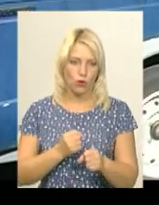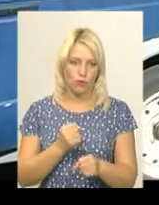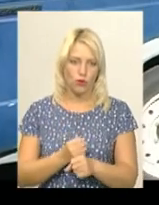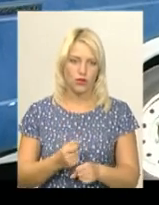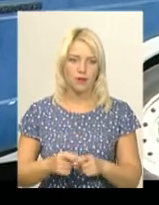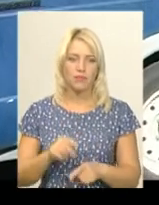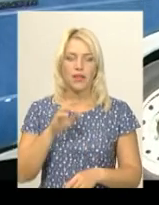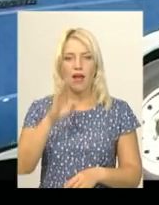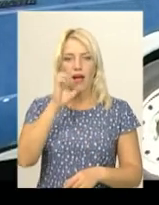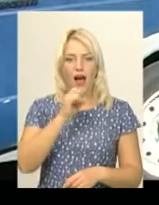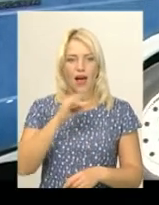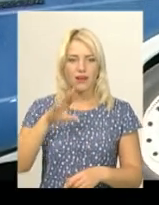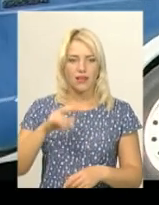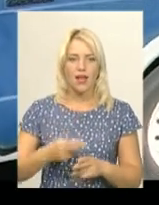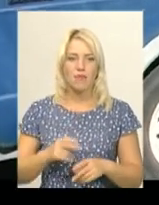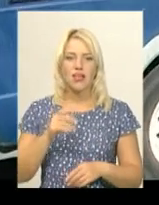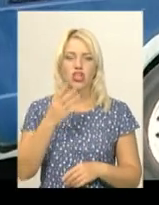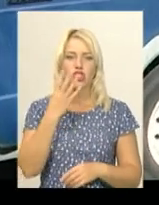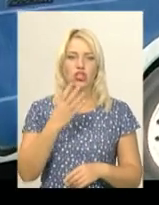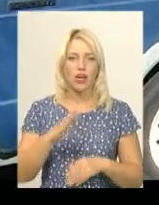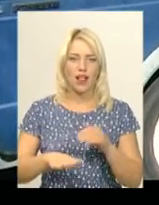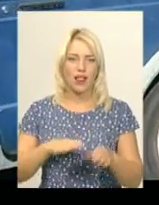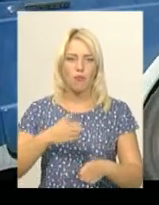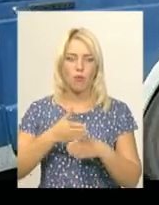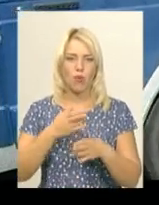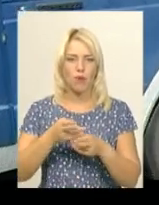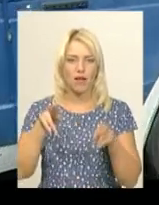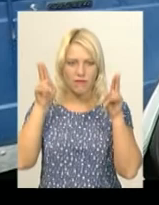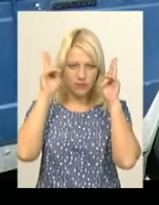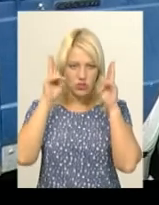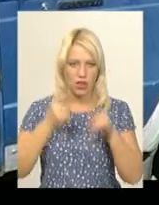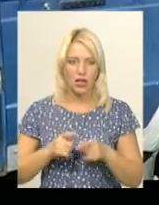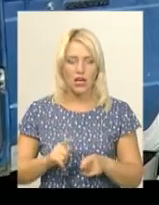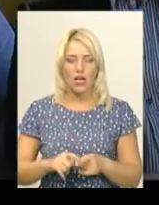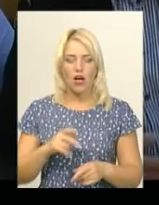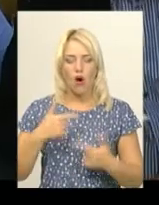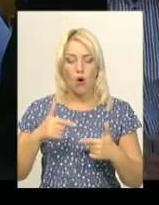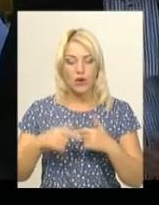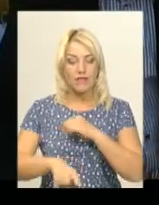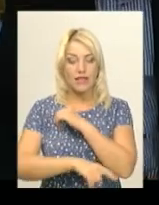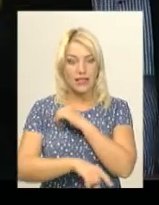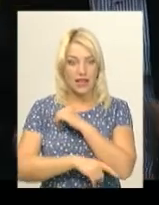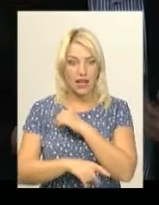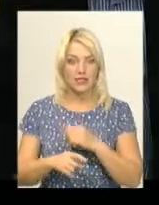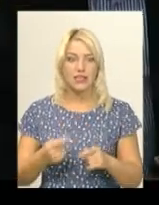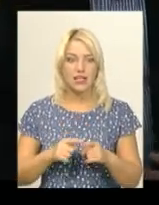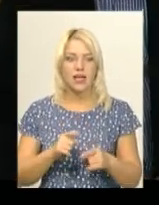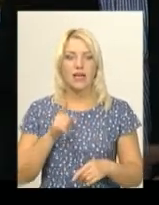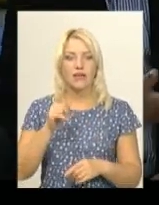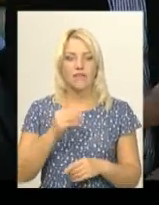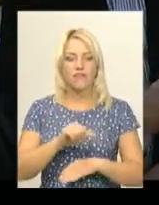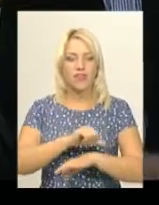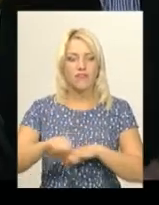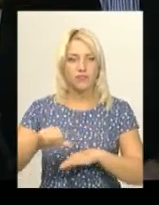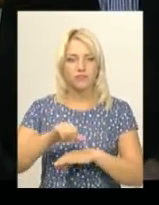чотирилапим помічником – німецькою. Щойно форт отримав наказ шукати наркотики. Гості з Фінляндії, співробітники кінологічного центру фінської